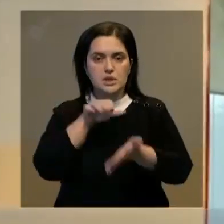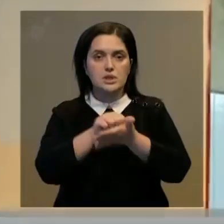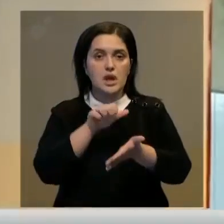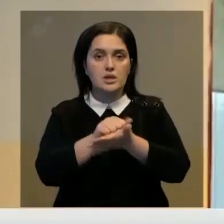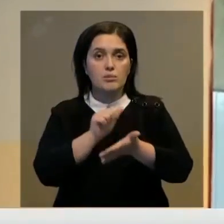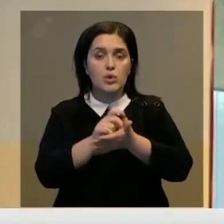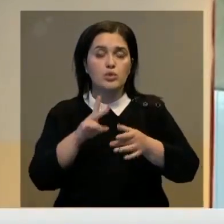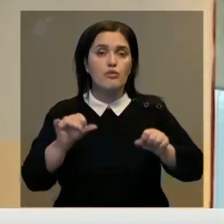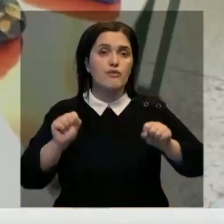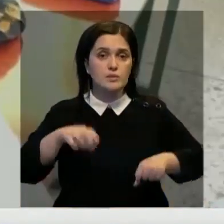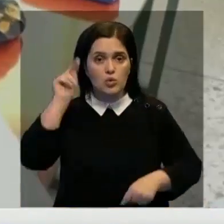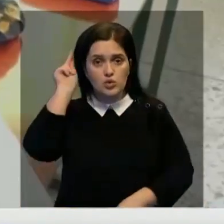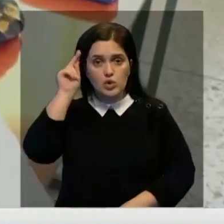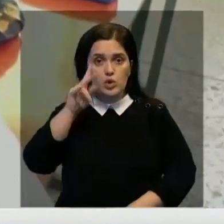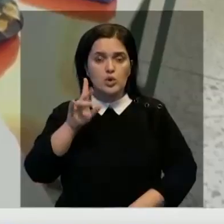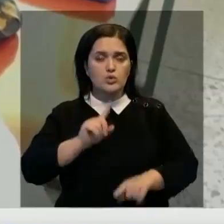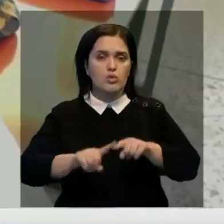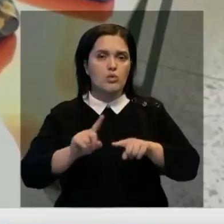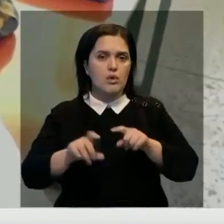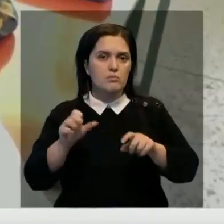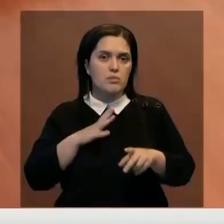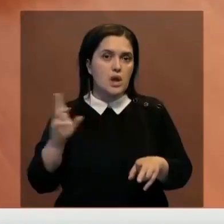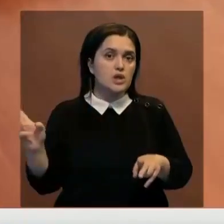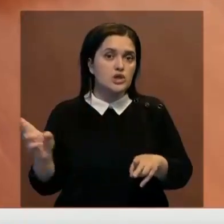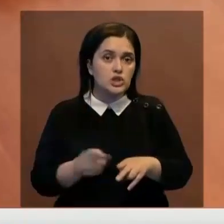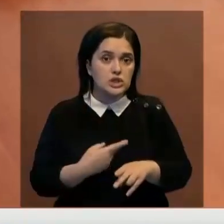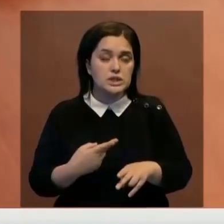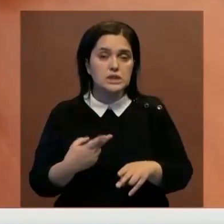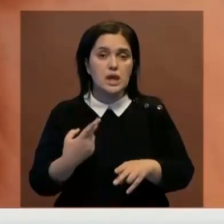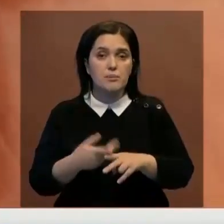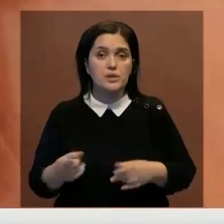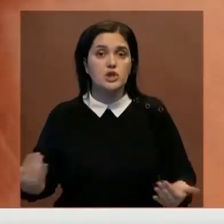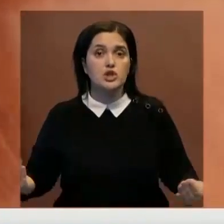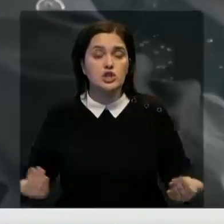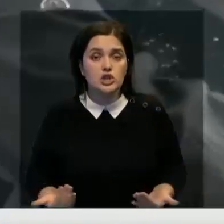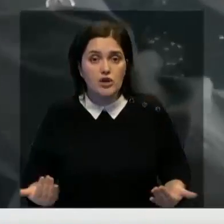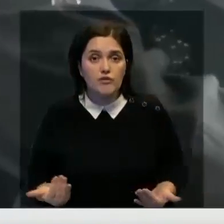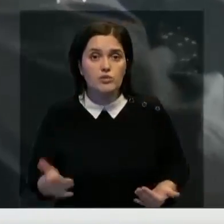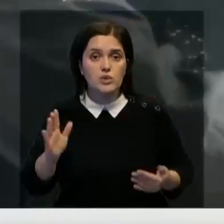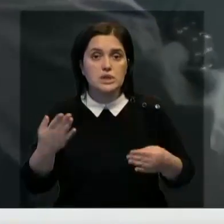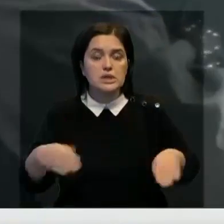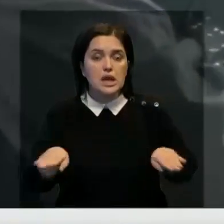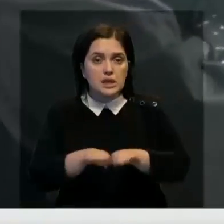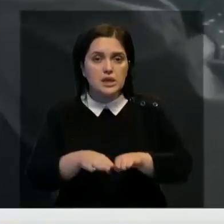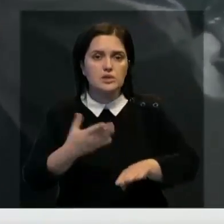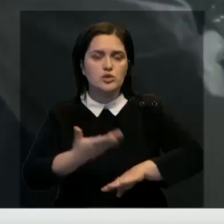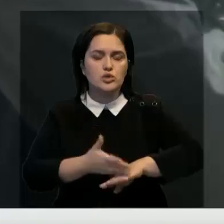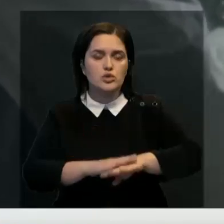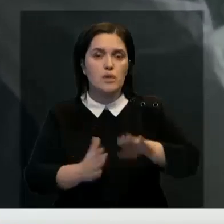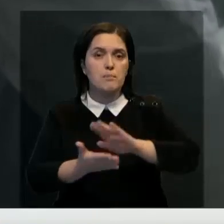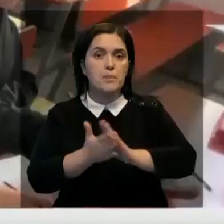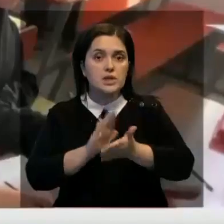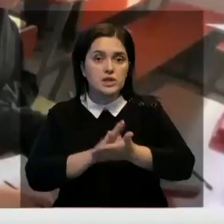возможности учиться Самира скоро может лишиться. Приюту, в котором она живет, грозит закрытие. В бедственном положении сейчас